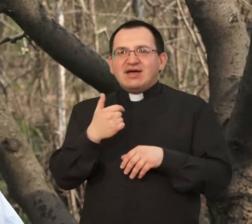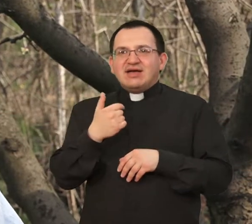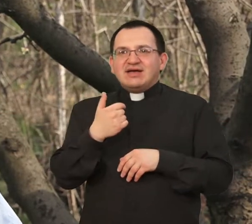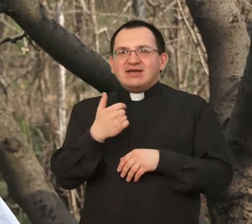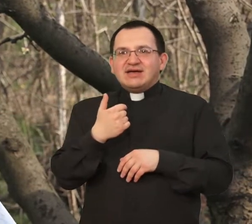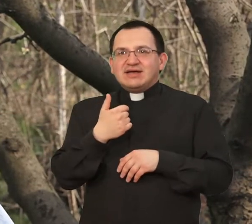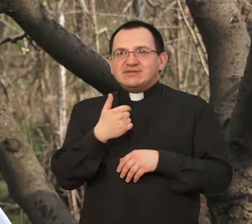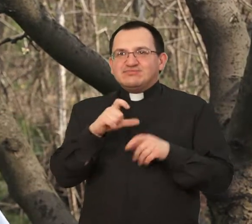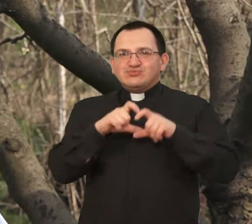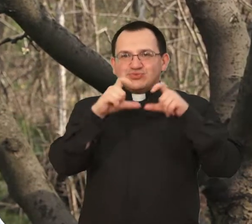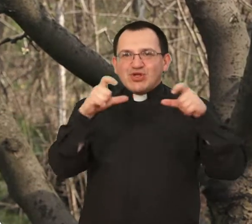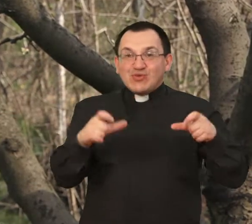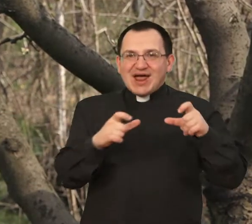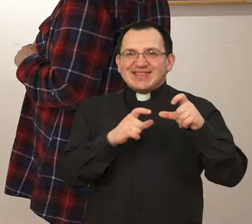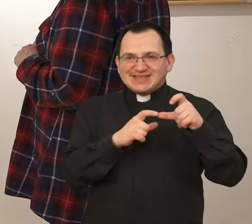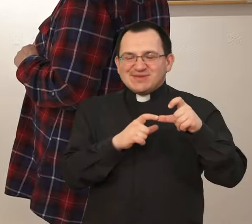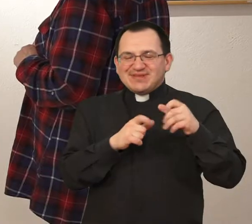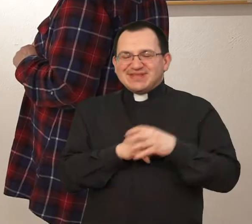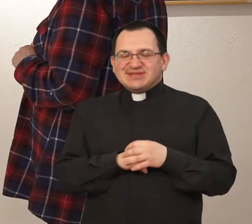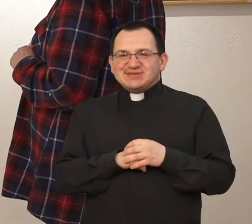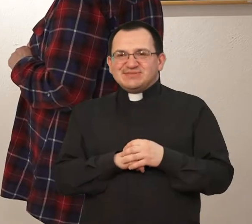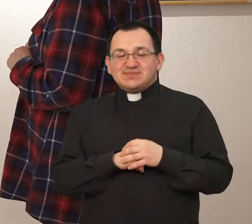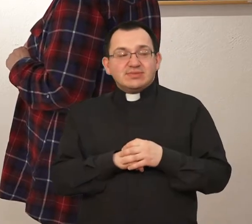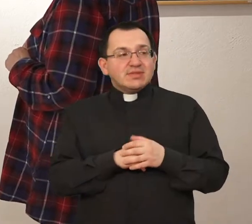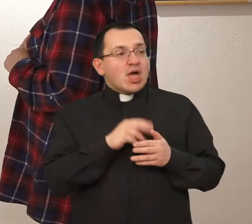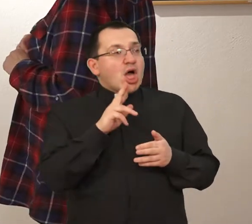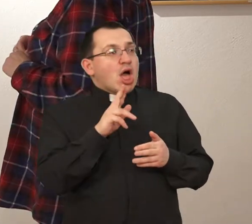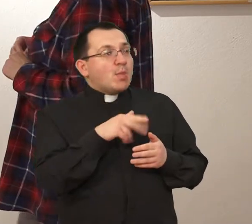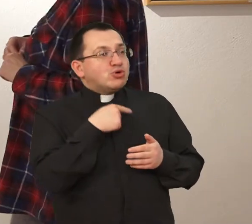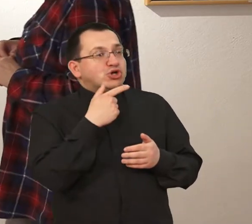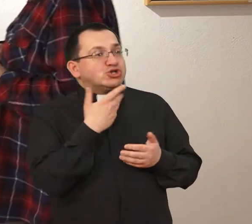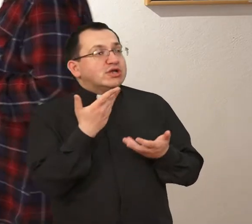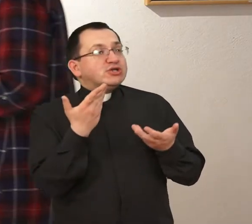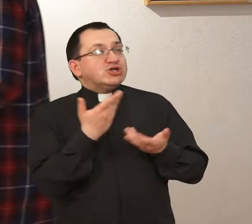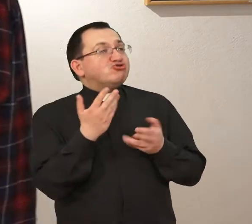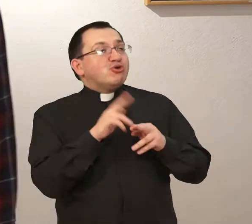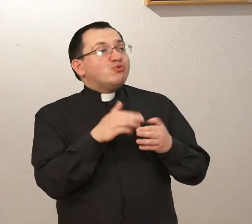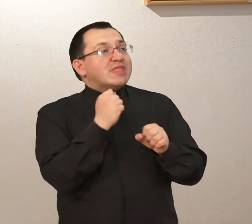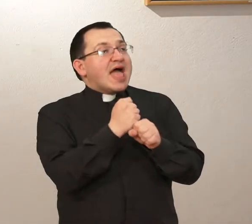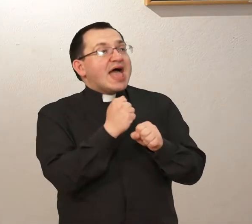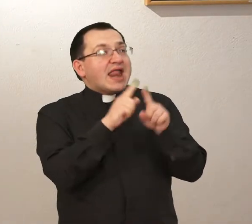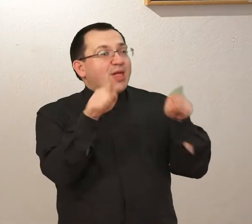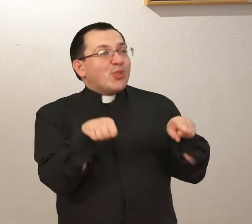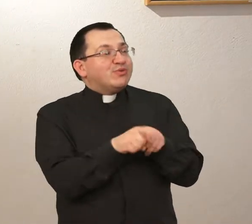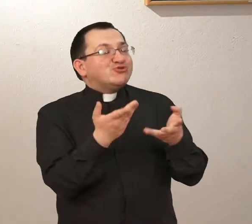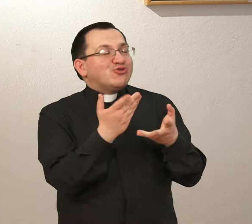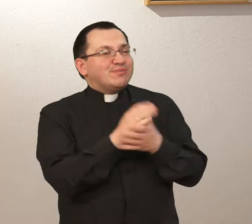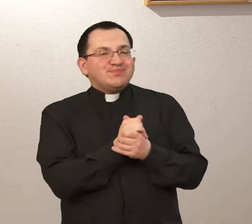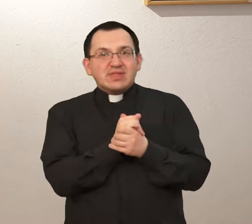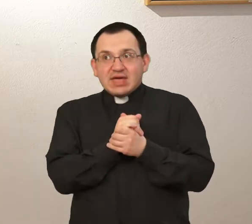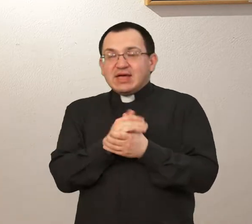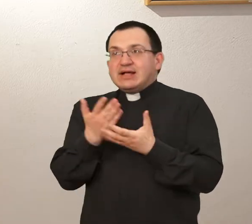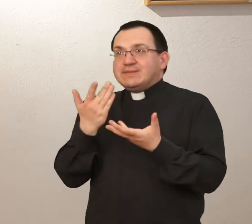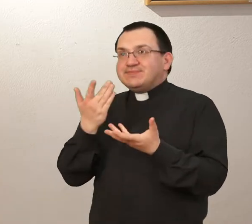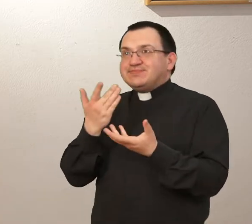dvorani Stepinac. Možeš li nam reći koji će to biti radovi i koji će biti izloženi? Pa,